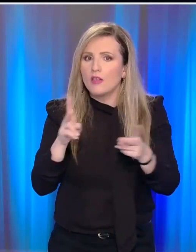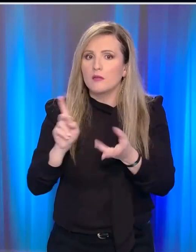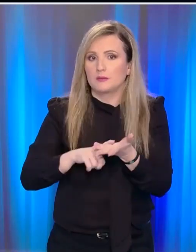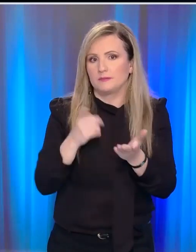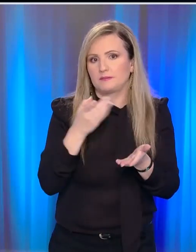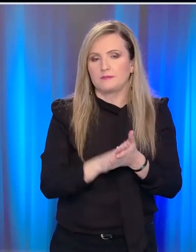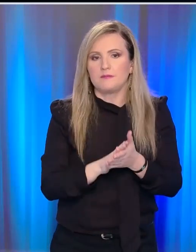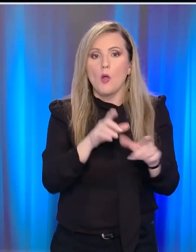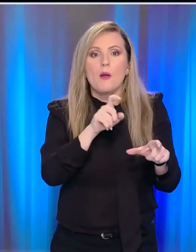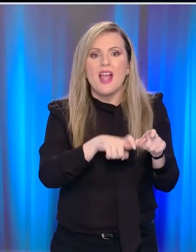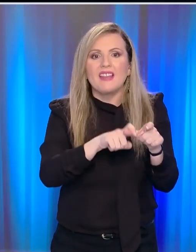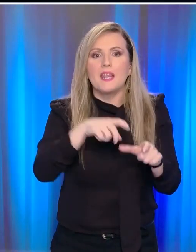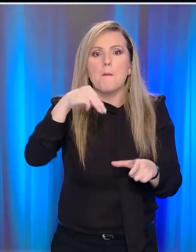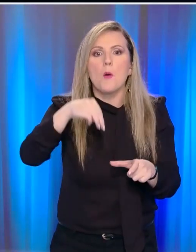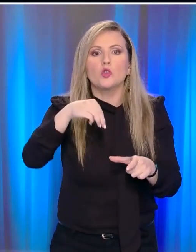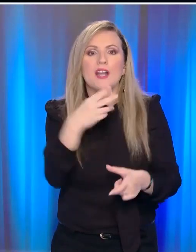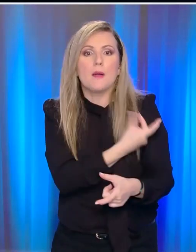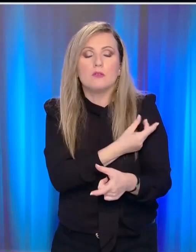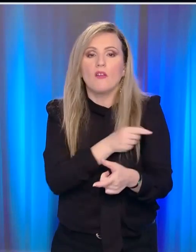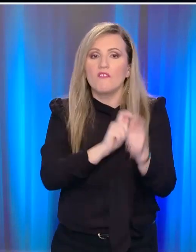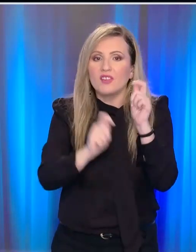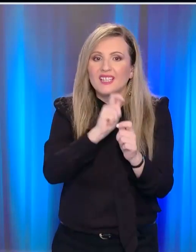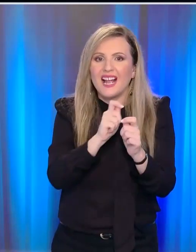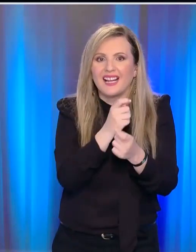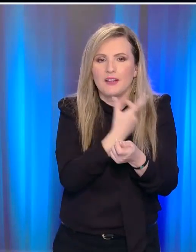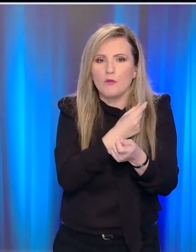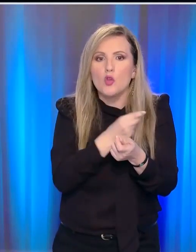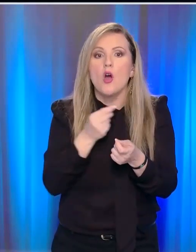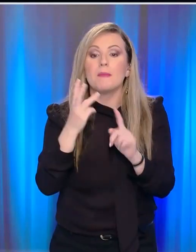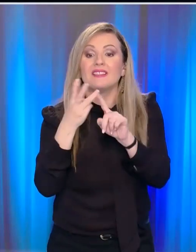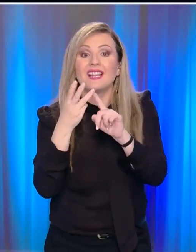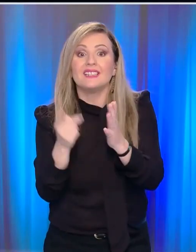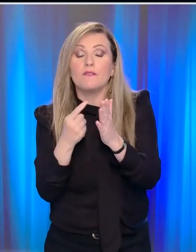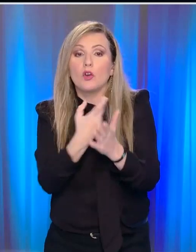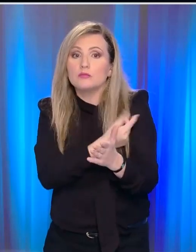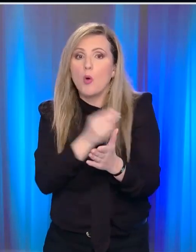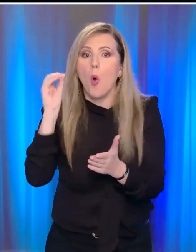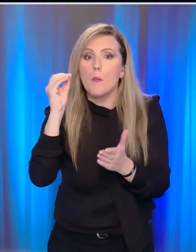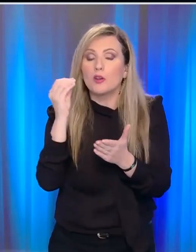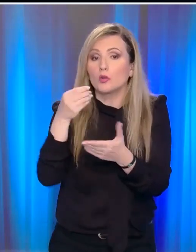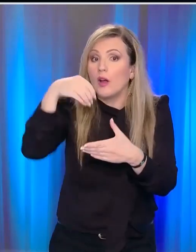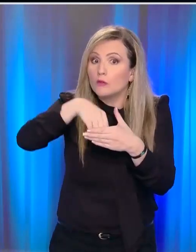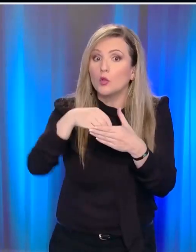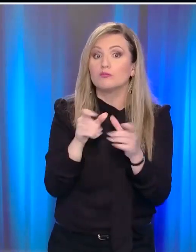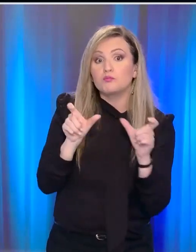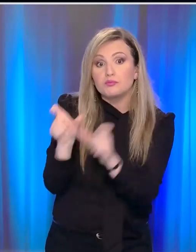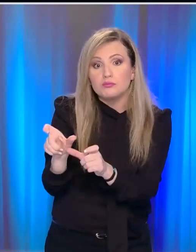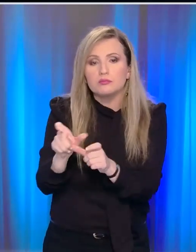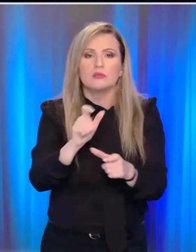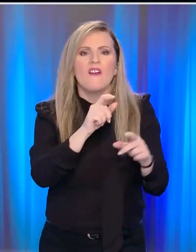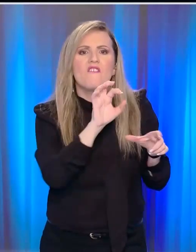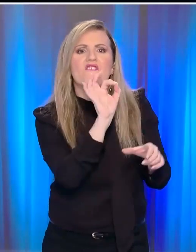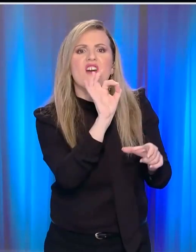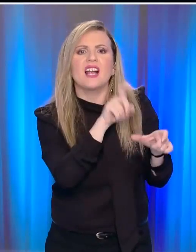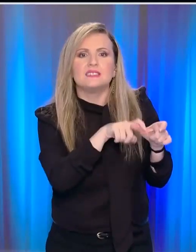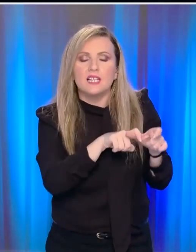Η Μοντέρνα ανακοίνωσε πως παρασκευάζει εμβόλιο για αναμνηστική δώσει ειδικά για τη μετάλλαξη όμικρων, ενώ μετά τη Φάιζερ και η Άστρα Ζένεκα